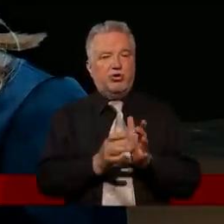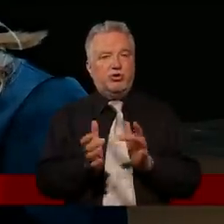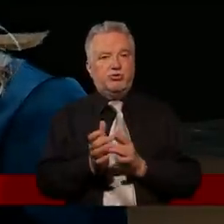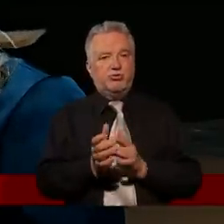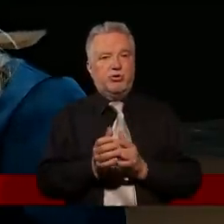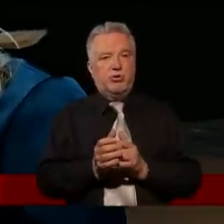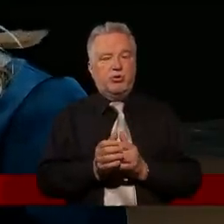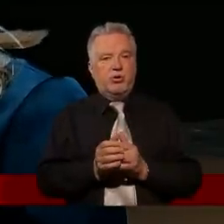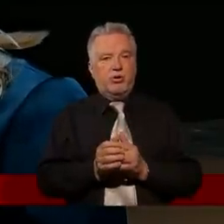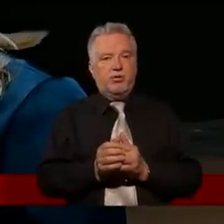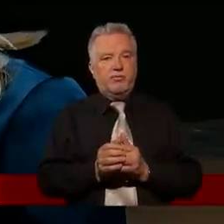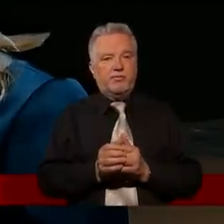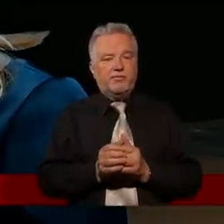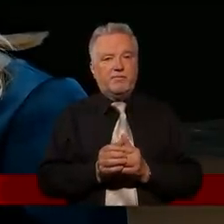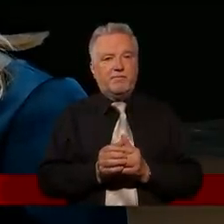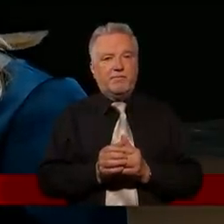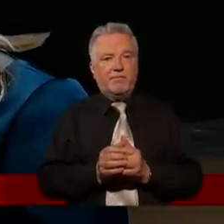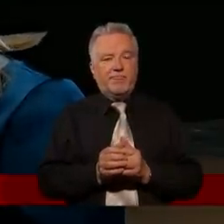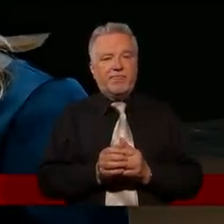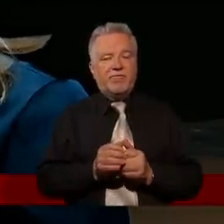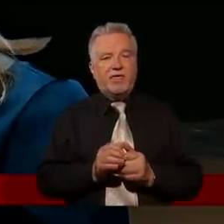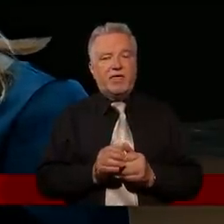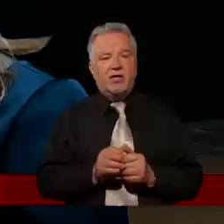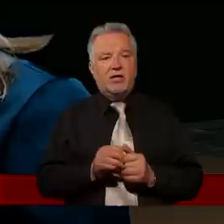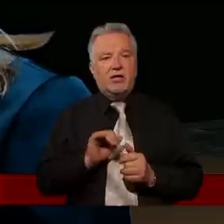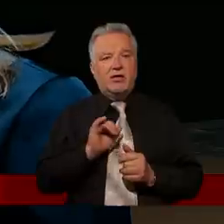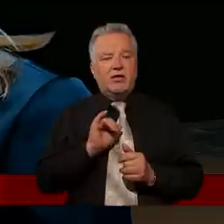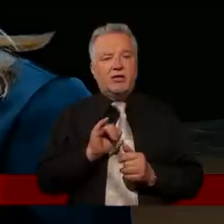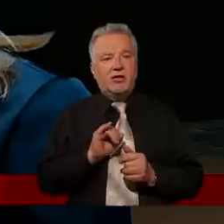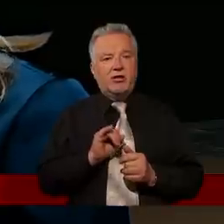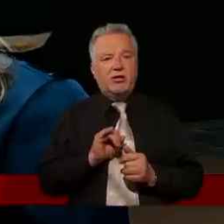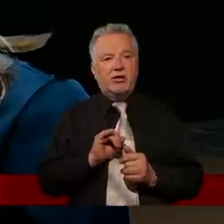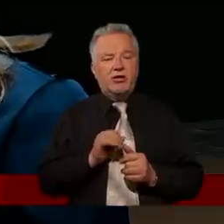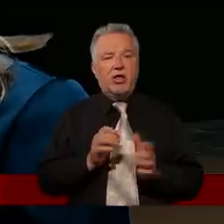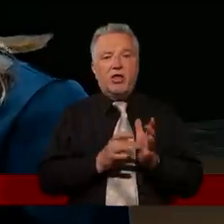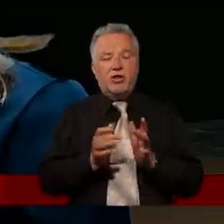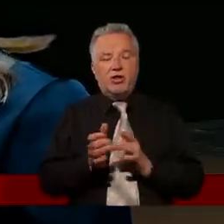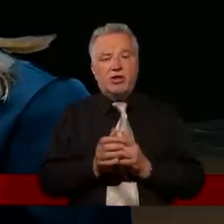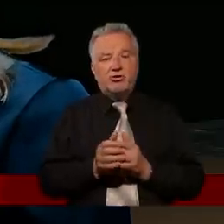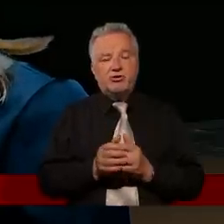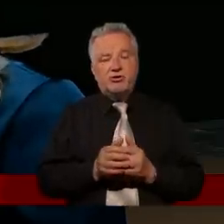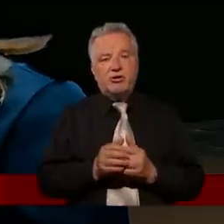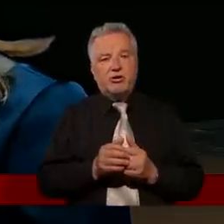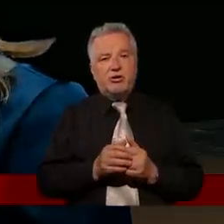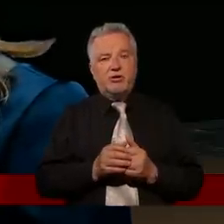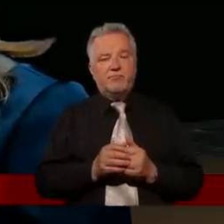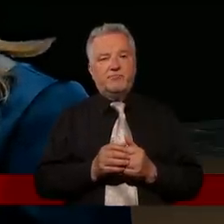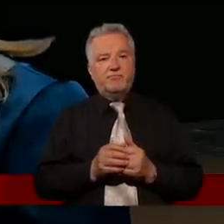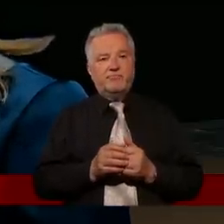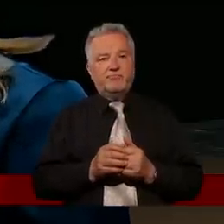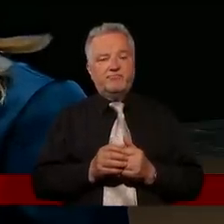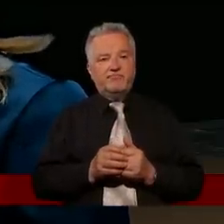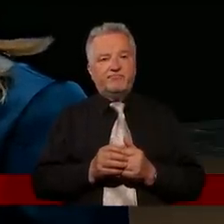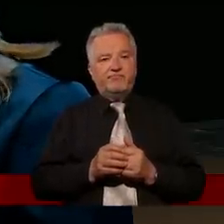i pada do jego stóp, bo widzi, jak Jezus się zachował w stosunku do dzieci i obdarzył go sympatią i mówi, chcę, żeby mnie tak